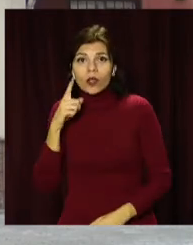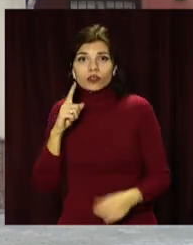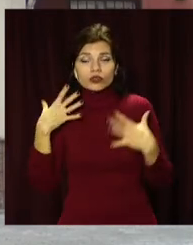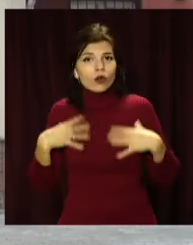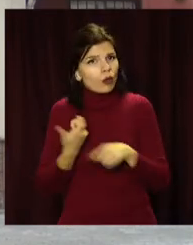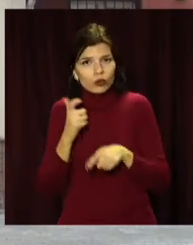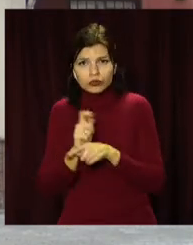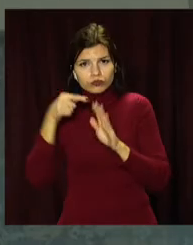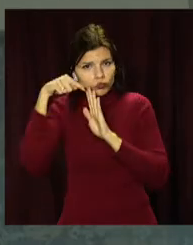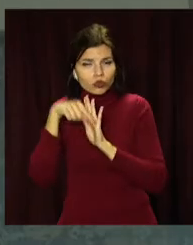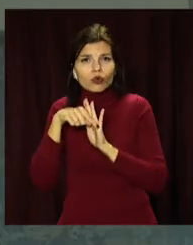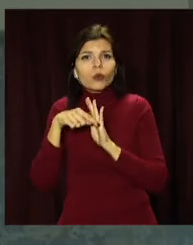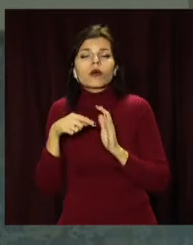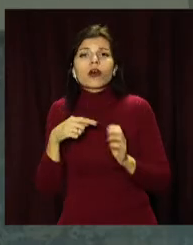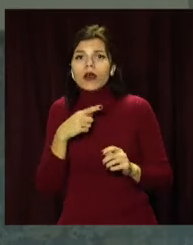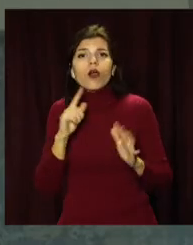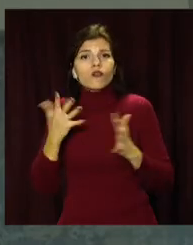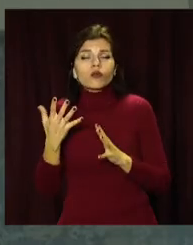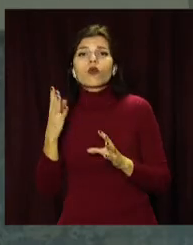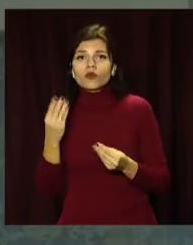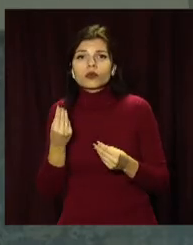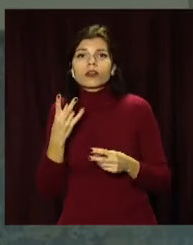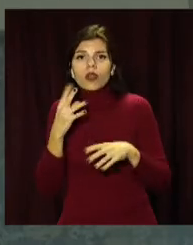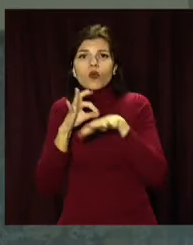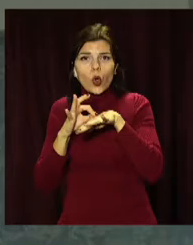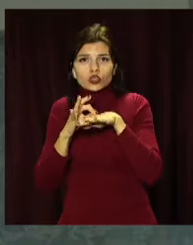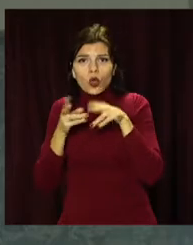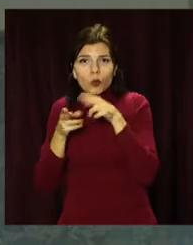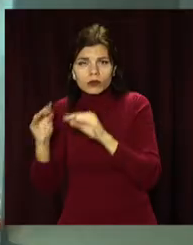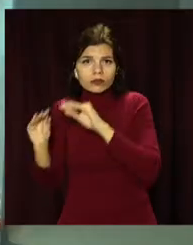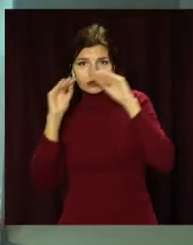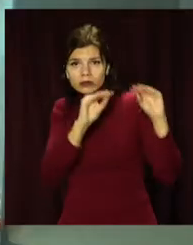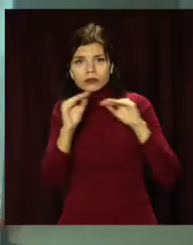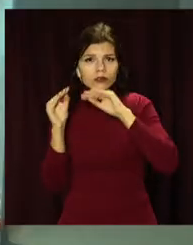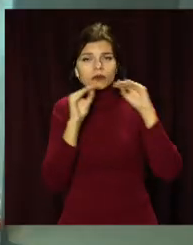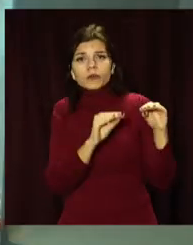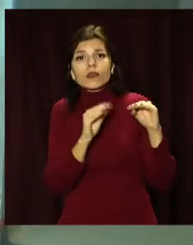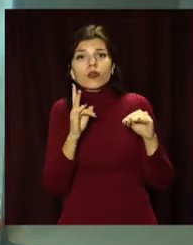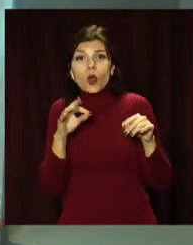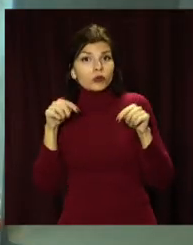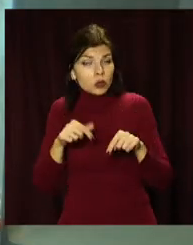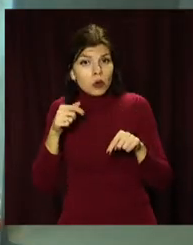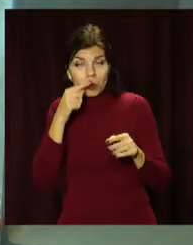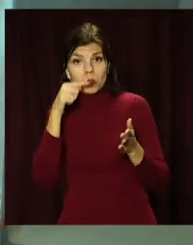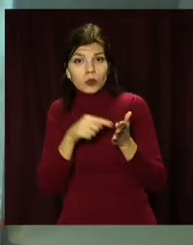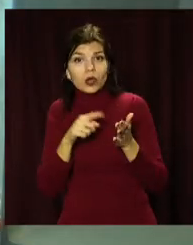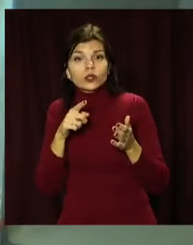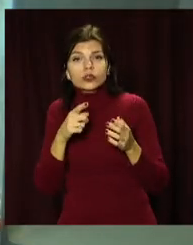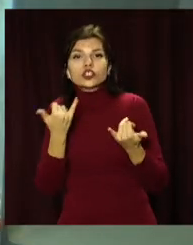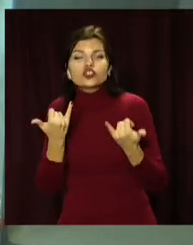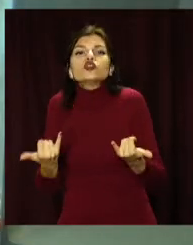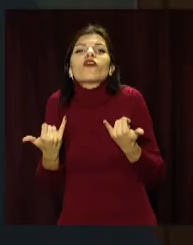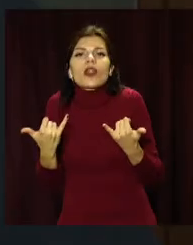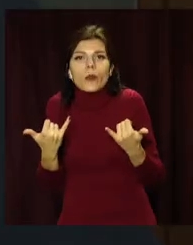ураження глибокі. В подібних випадках зазвичай доводиться пересаджувати шкіру на пошкоджені ділянки. Однак цього разу застосували сучасні